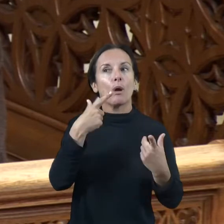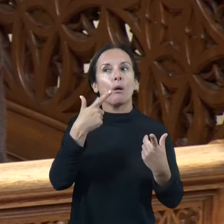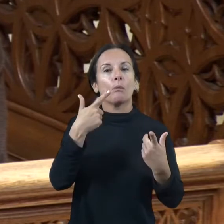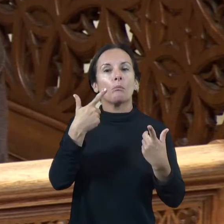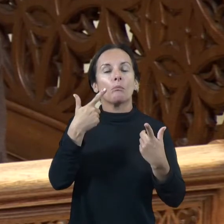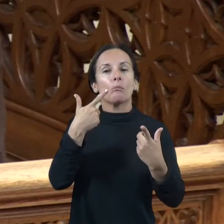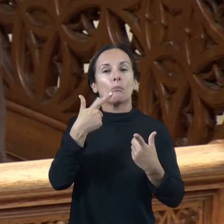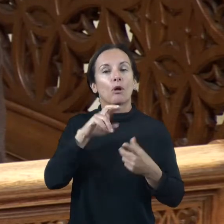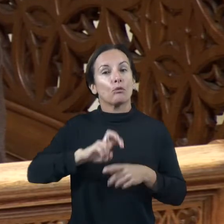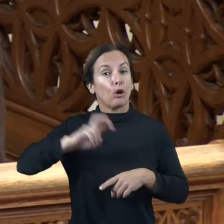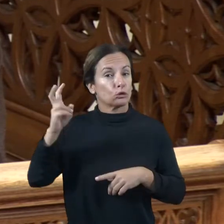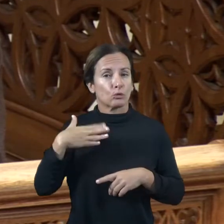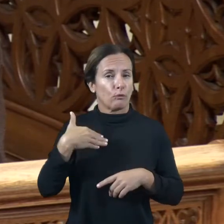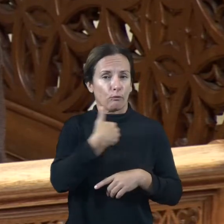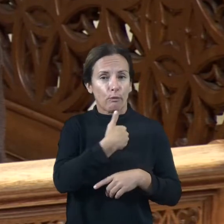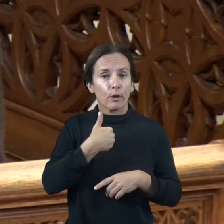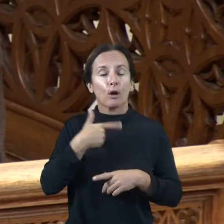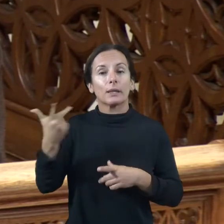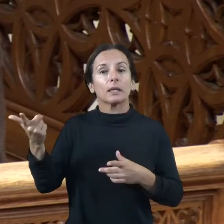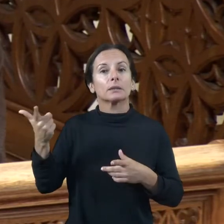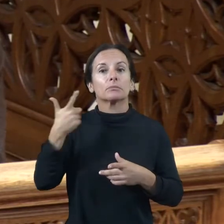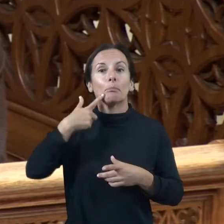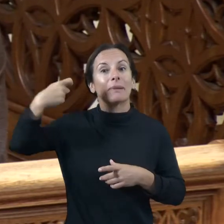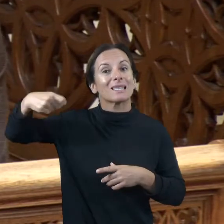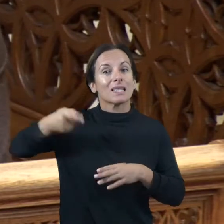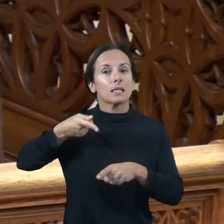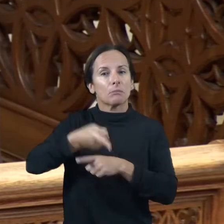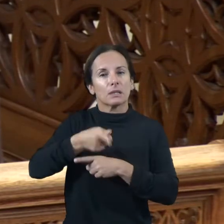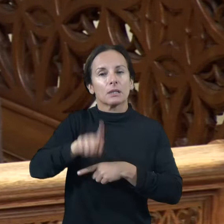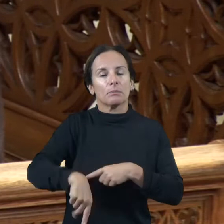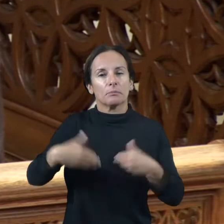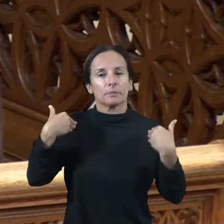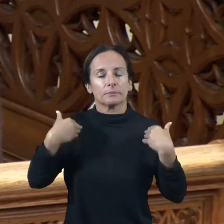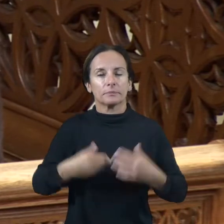un acte i qualsevol altre que estableixi el ple o la presidència de l'eplicació de la seva funció